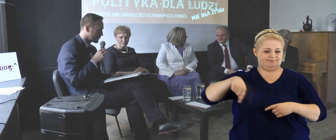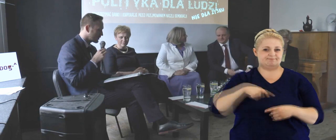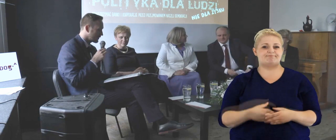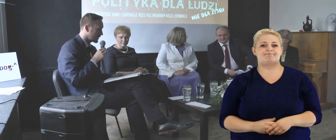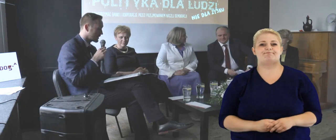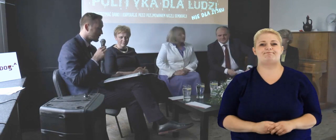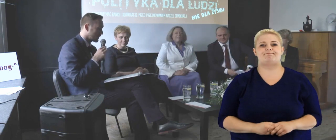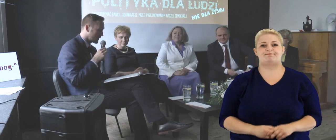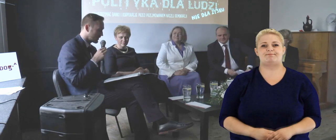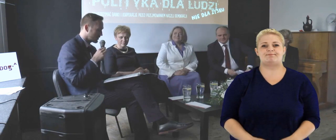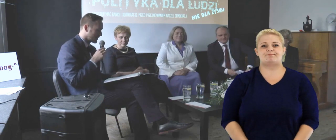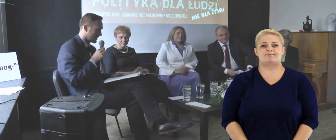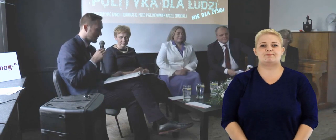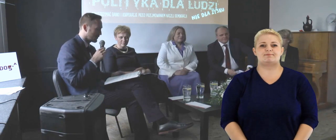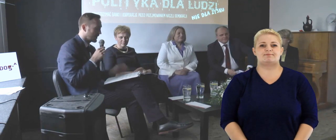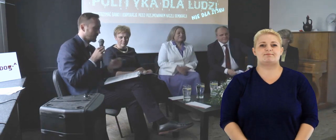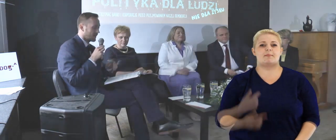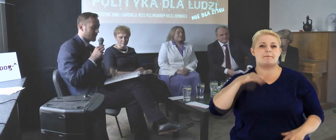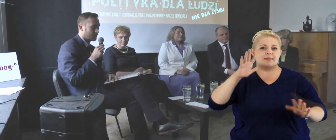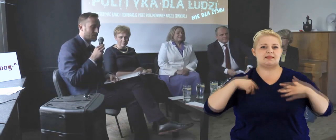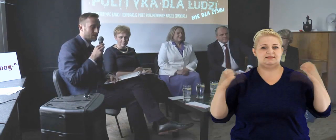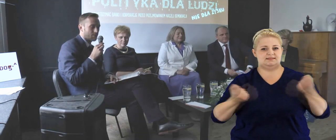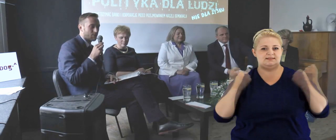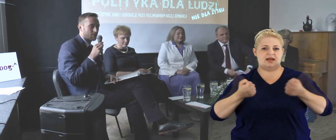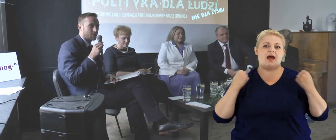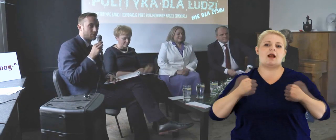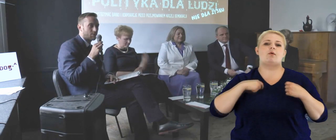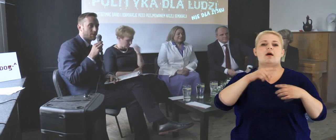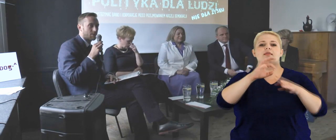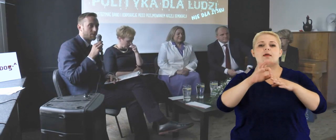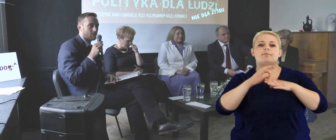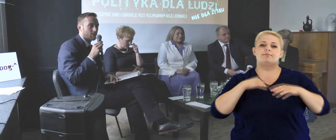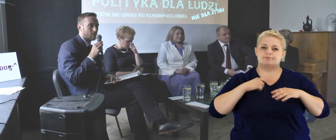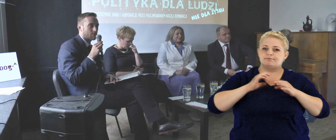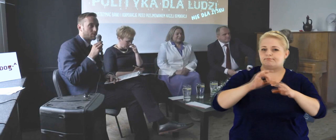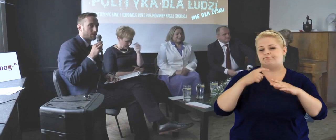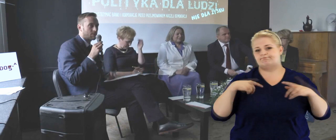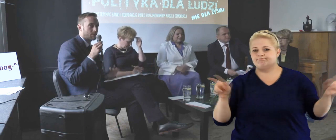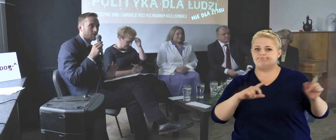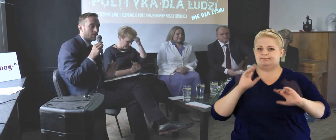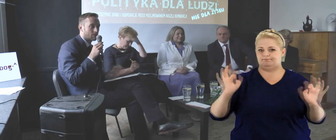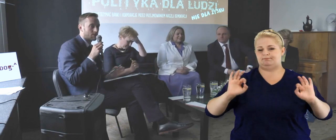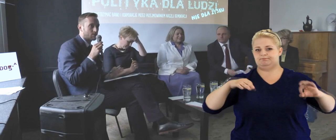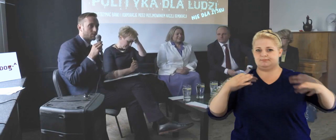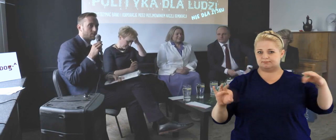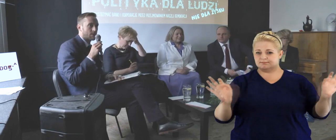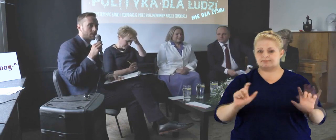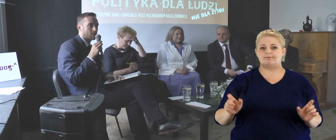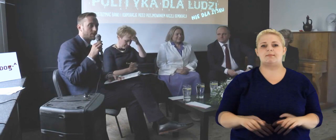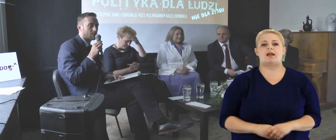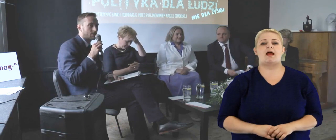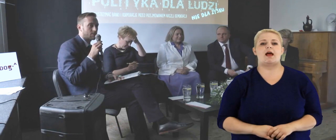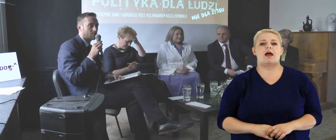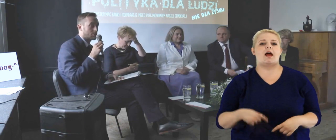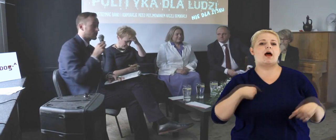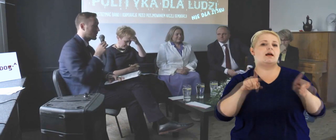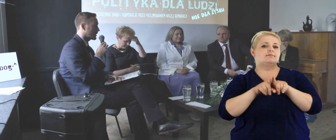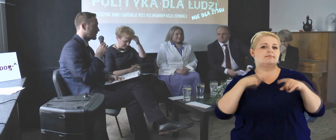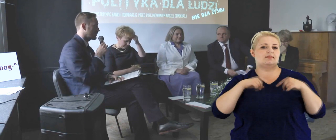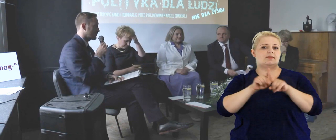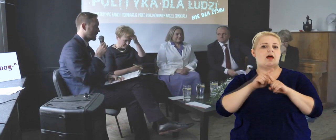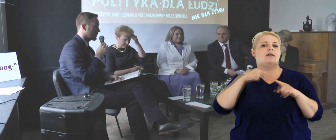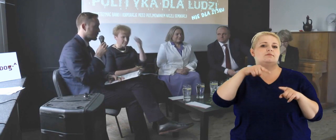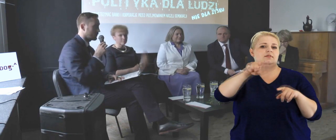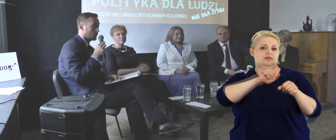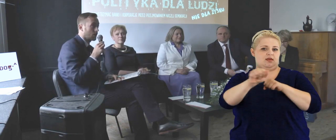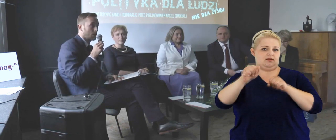nas dołączyli, więc będę się starał prowadzić tą debatę bardzo sprawnie. jeszcze zwrócę uwagę, że również jest